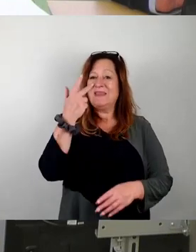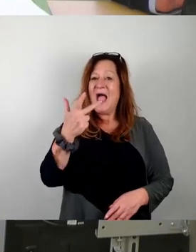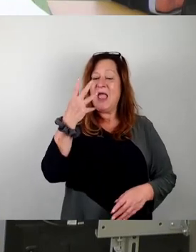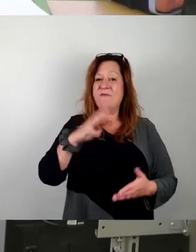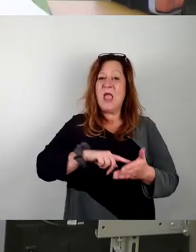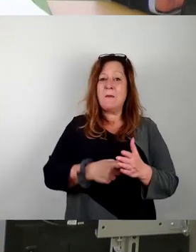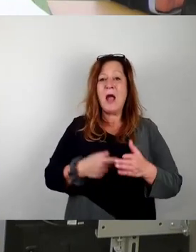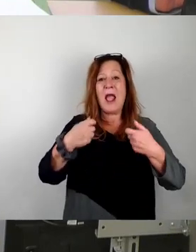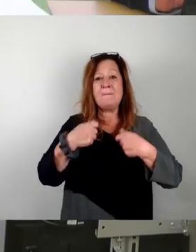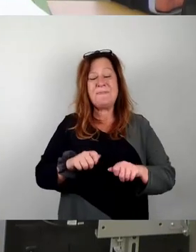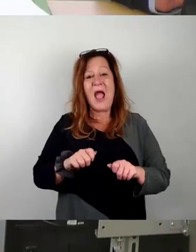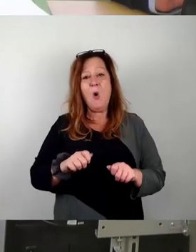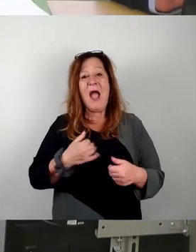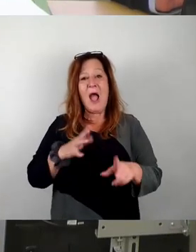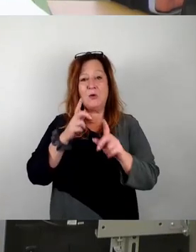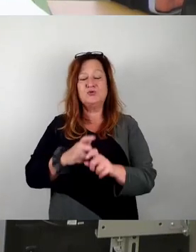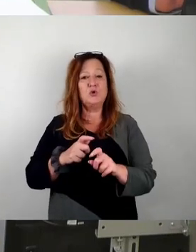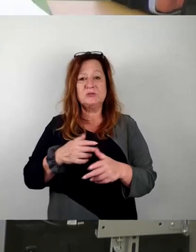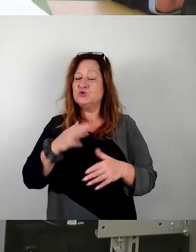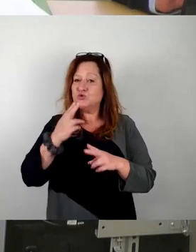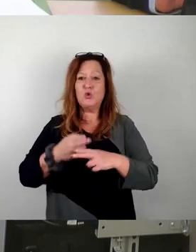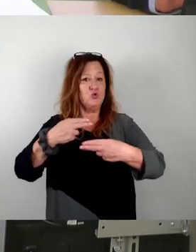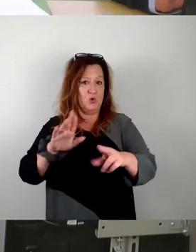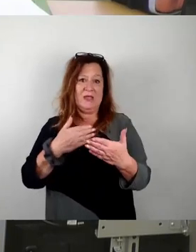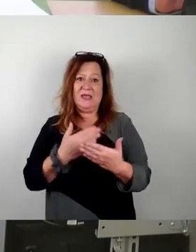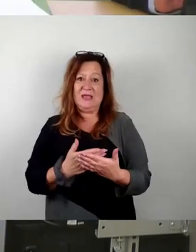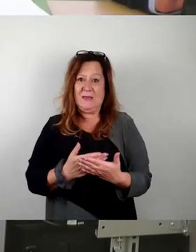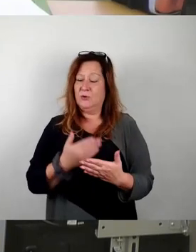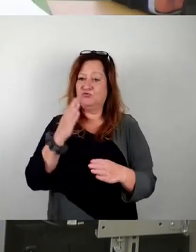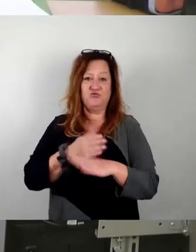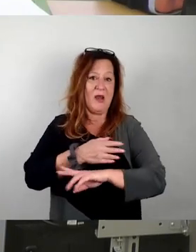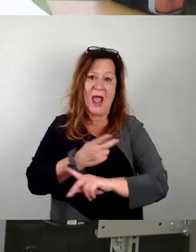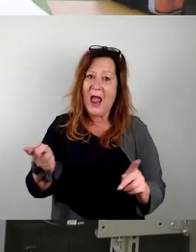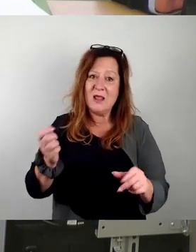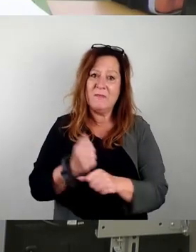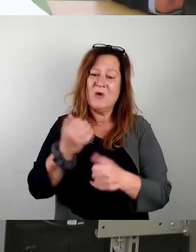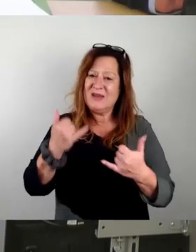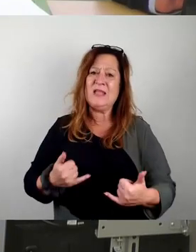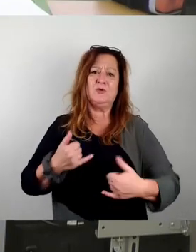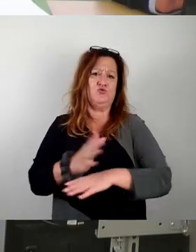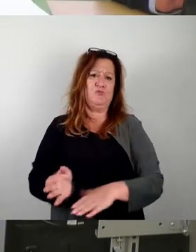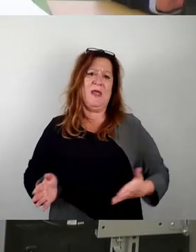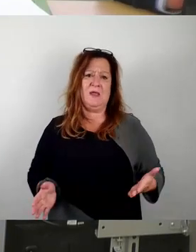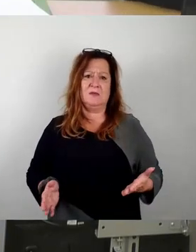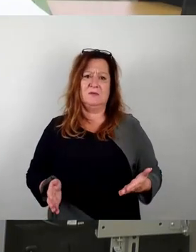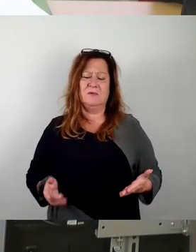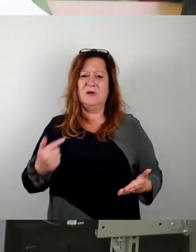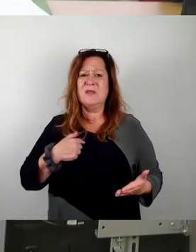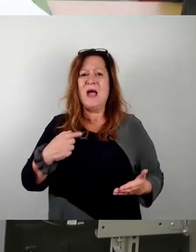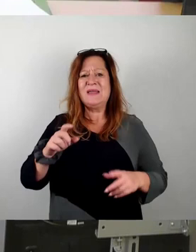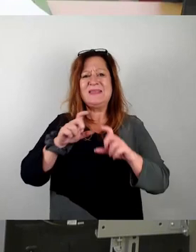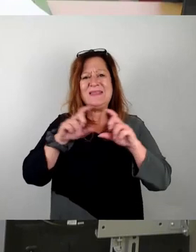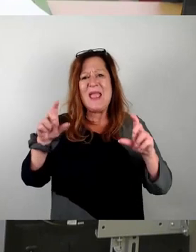zurücküberwiesen. Man hätte das alles dort tun können. Dafür ist es jetzt zu spät und ich sage es auch ganz deutlich, gerade beim Thema Weiseritzzug.